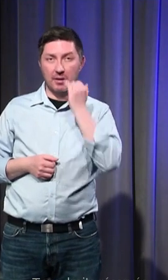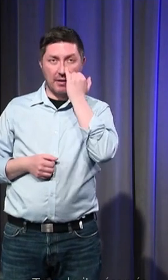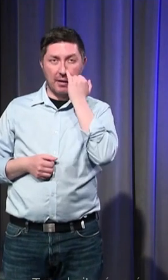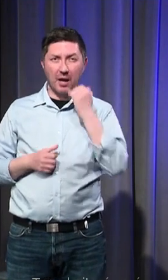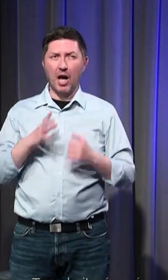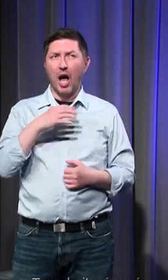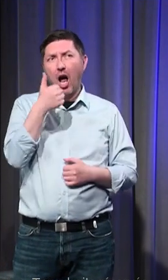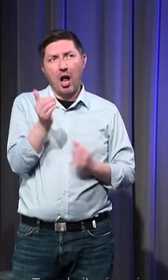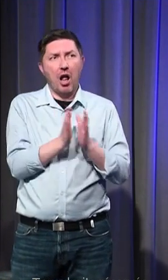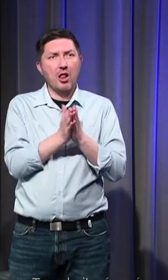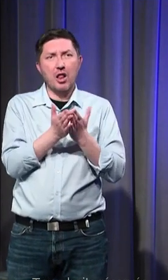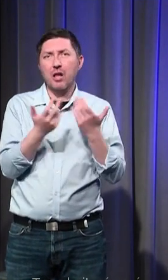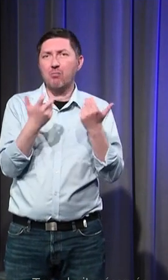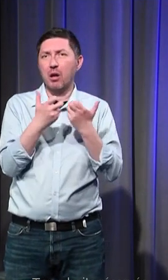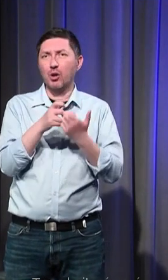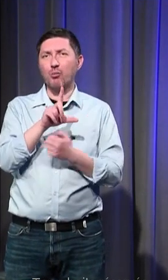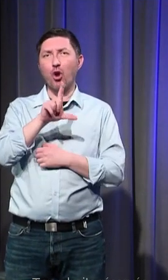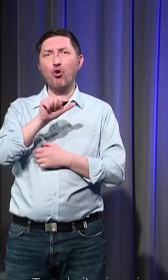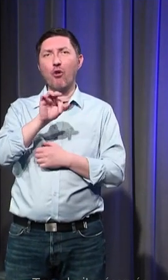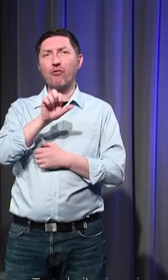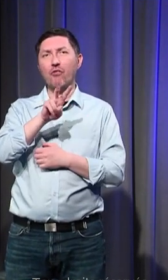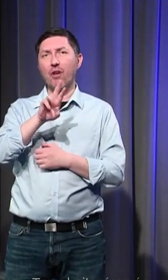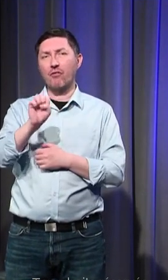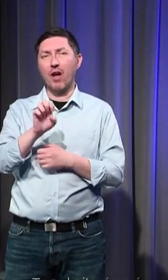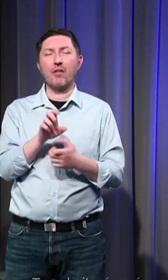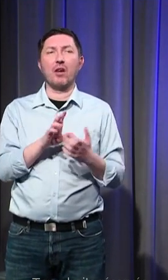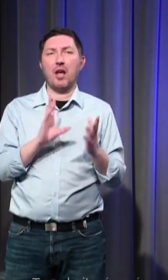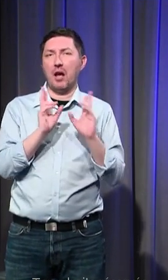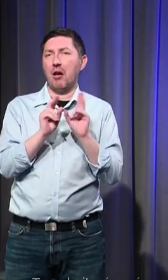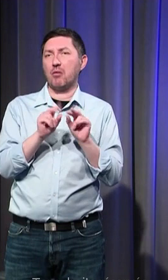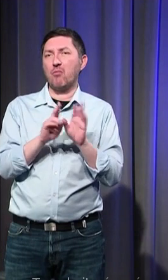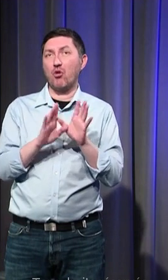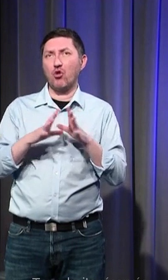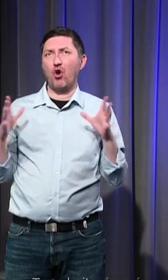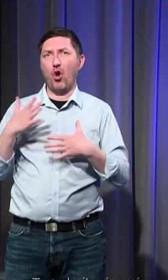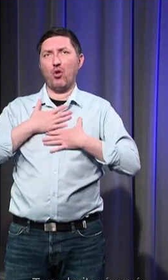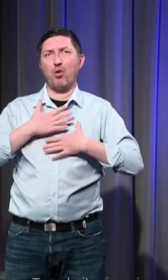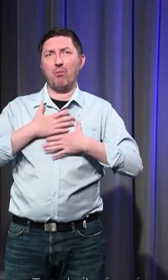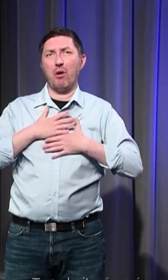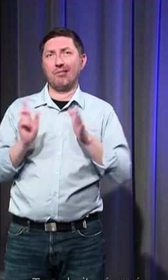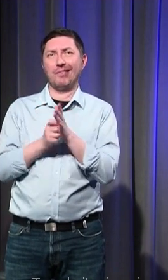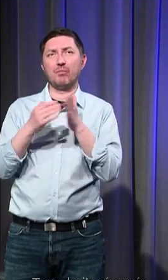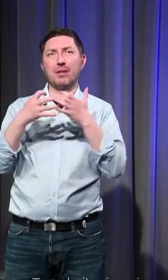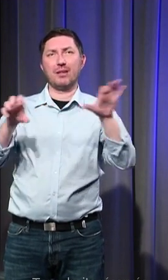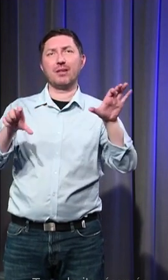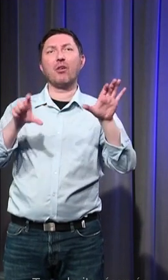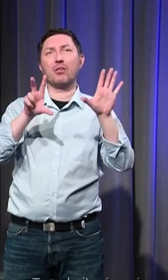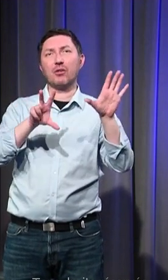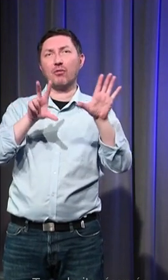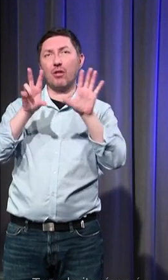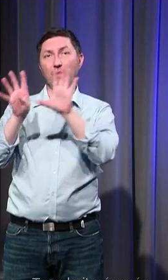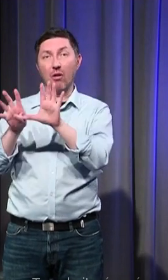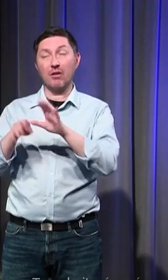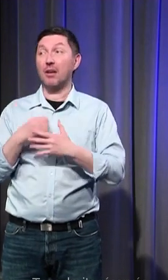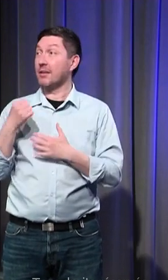de Georges Lefebvre sur la grande peur de 1789 mais constitué s'il y a des étudiants qui réfléchissent à